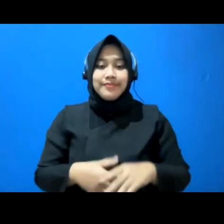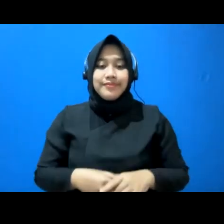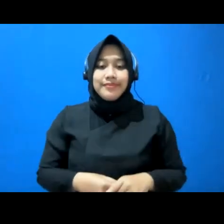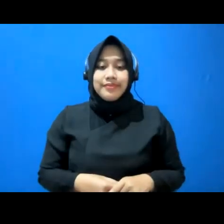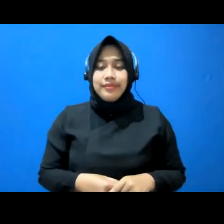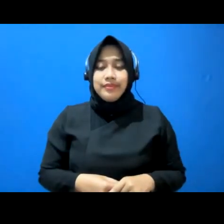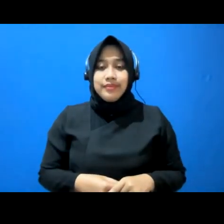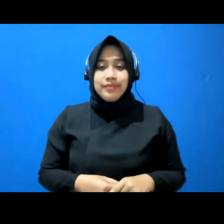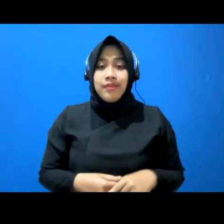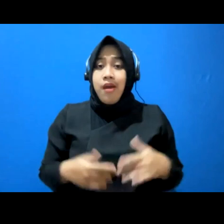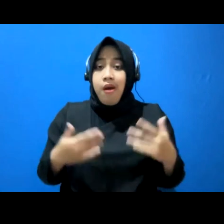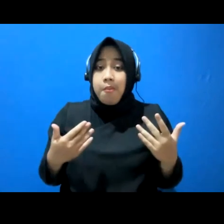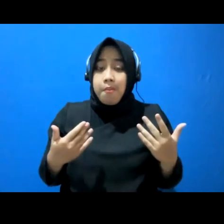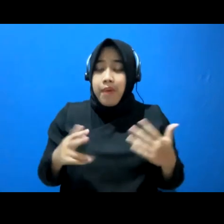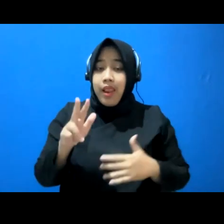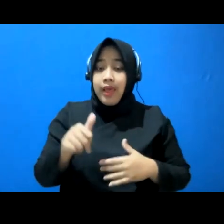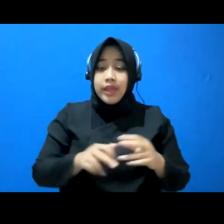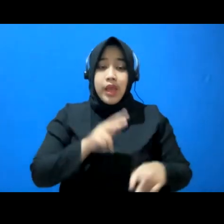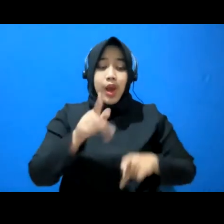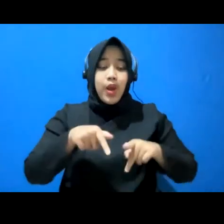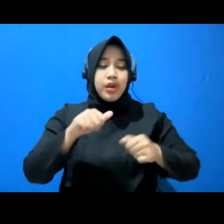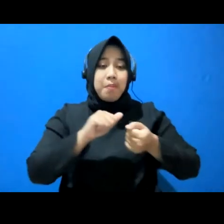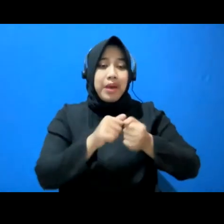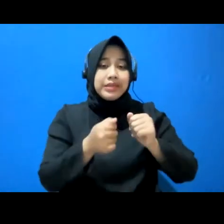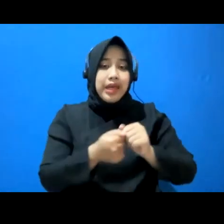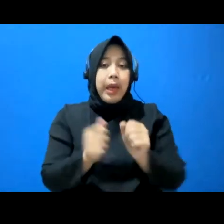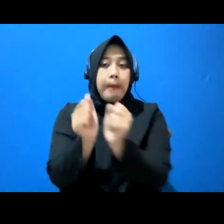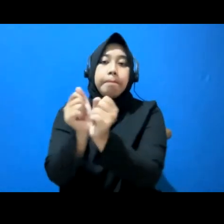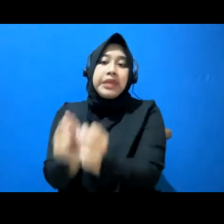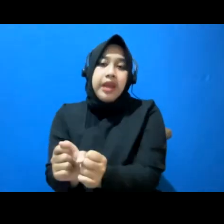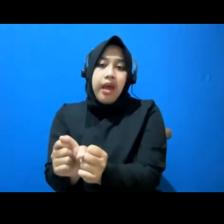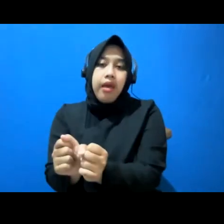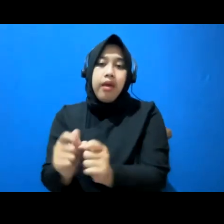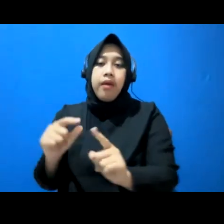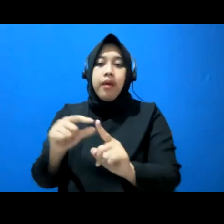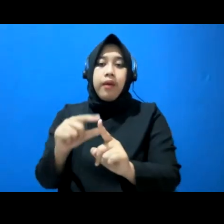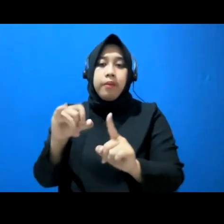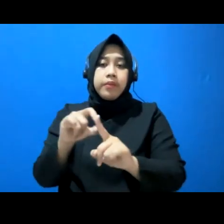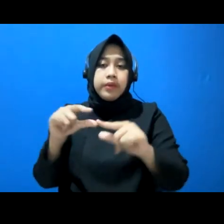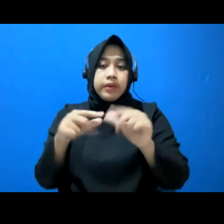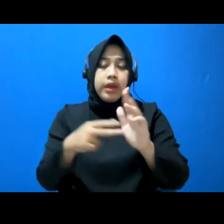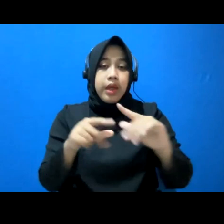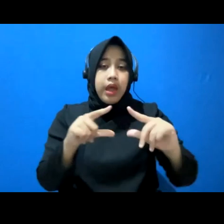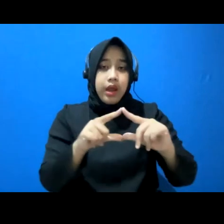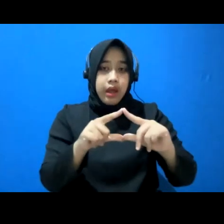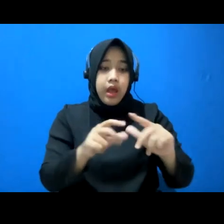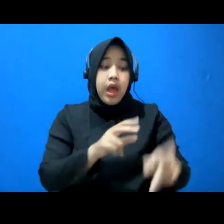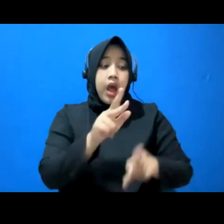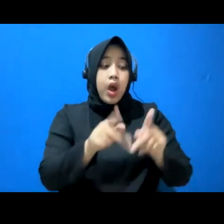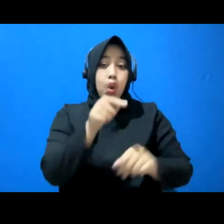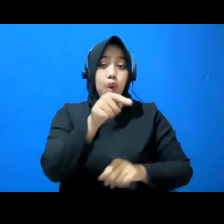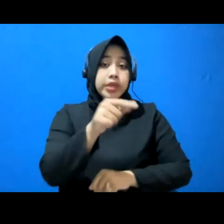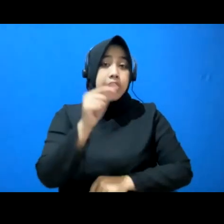Apalagi kalau ini perkara pidana. kalau dia seorang ibu